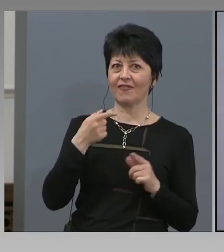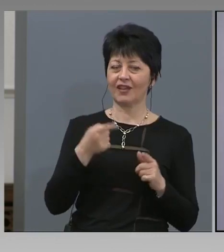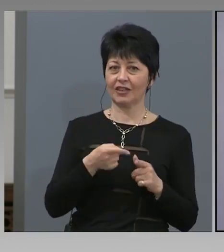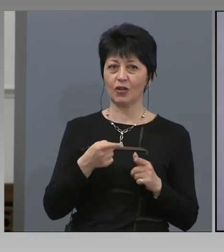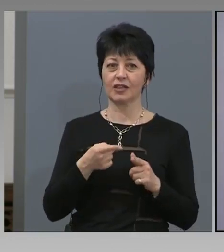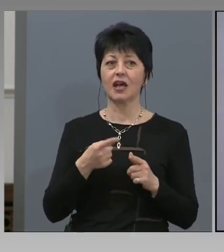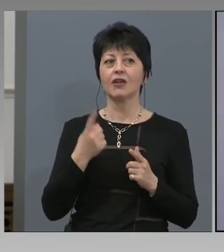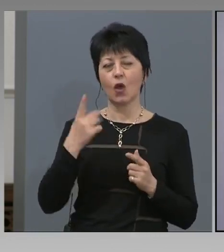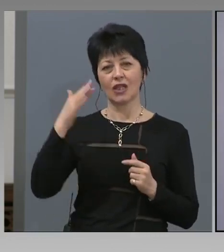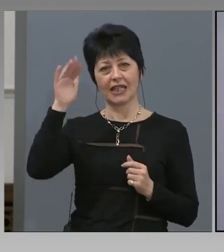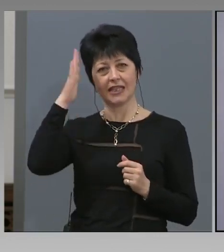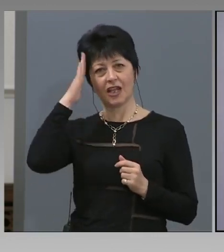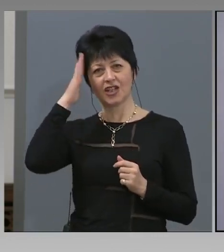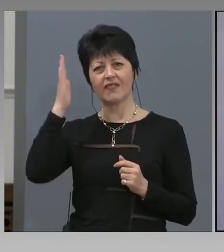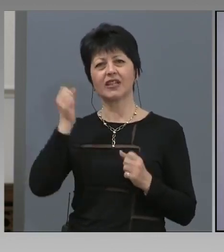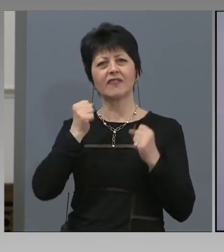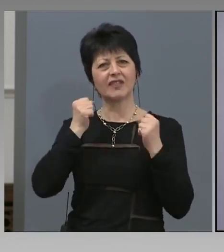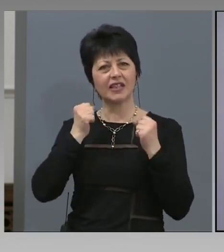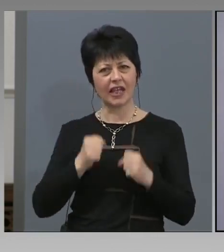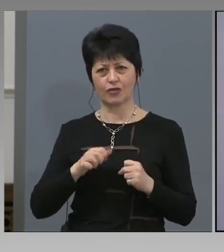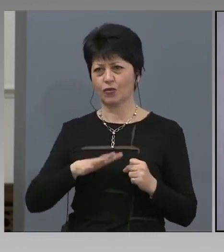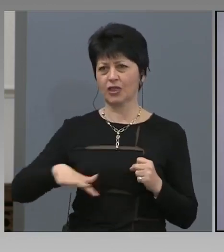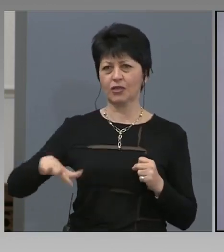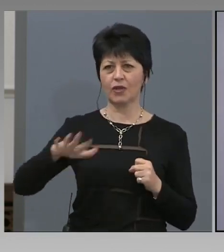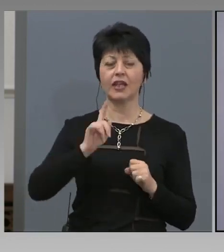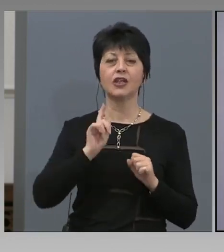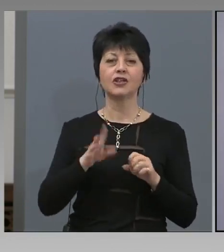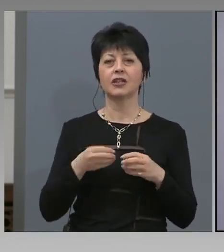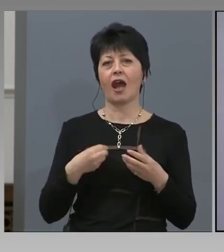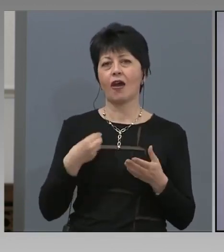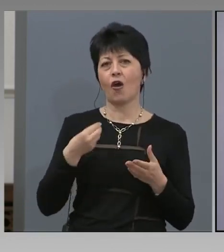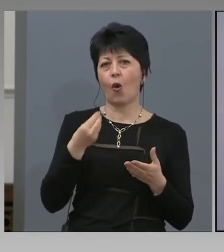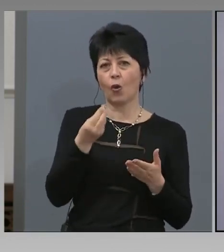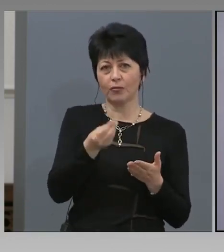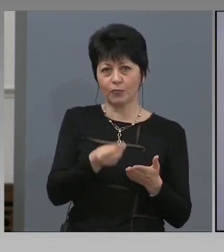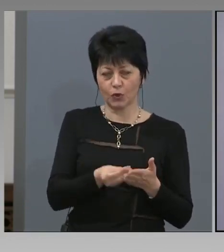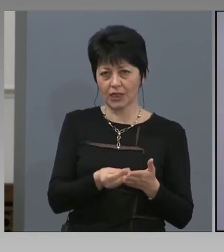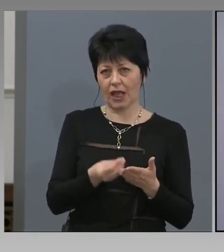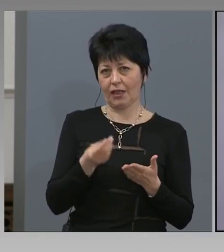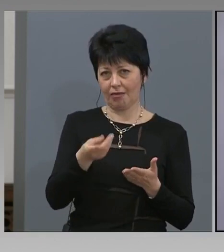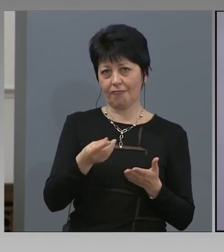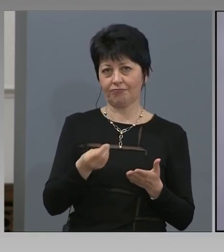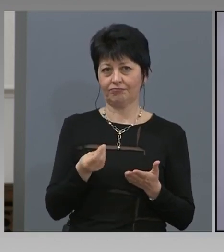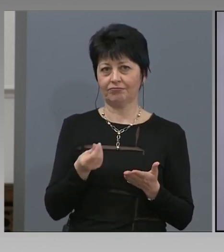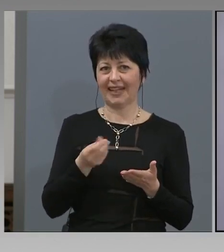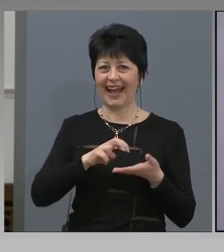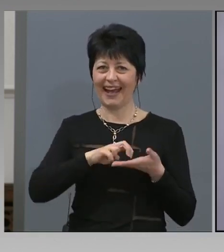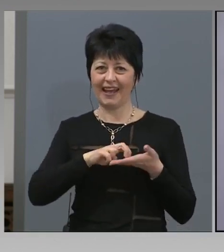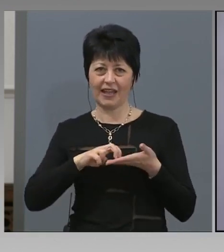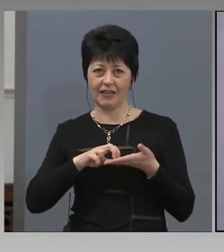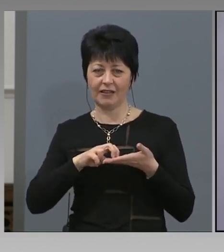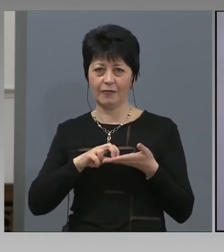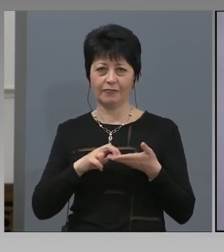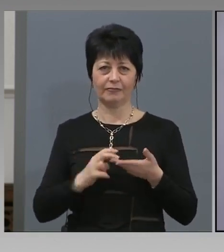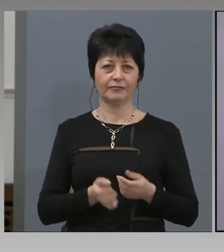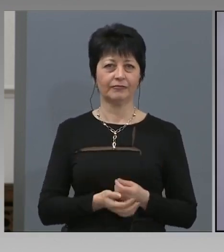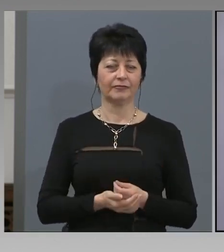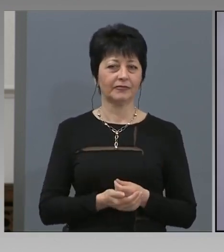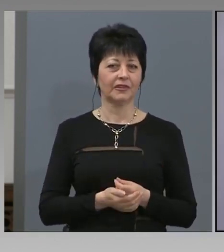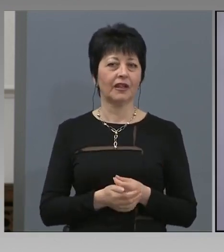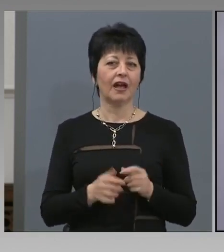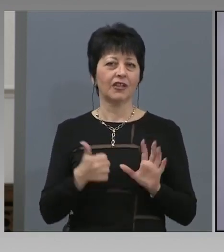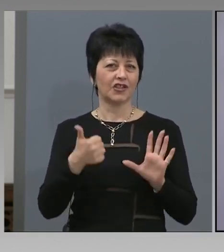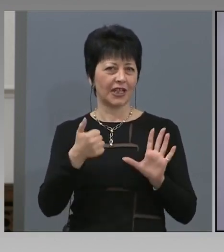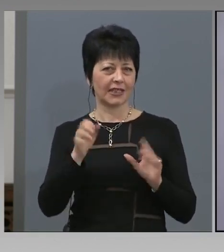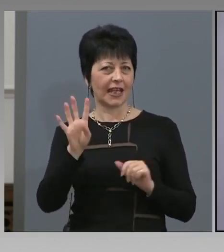-тежко положение, могат да бъдат отпускани кредити, които да покриват разходите по схемите от типа 60 към 40. Това